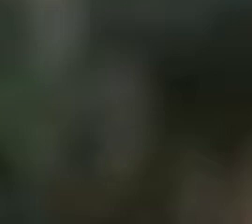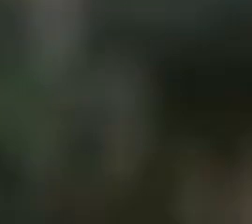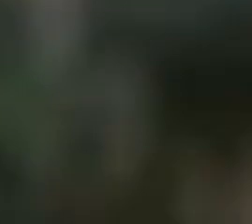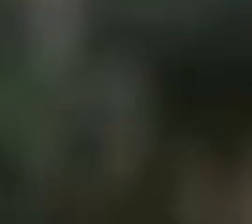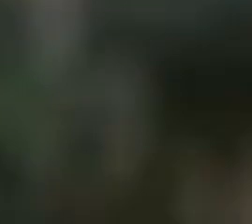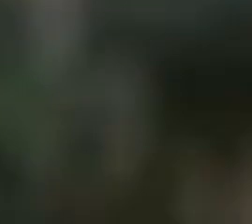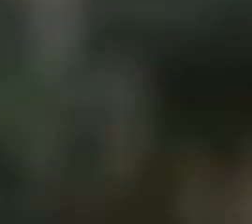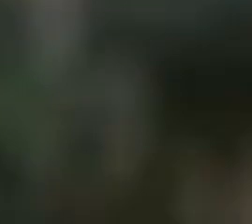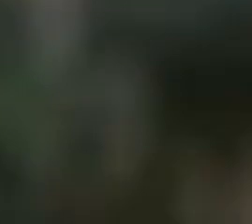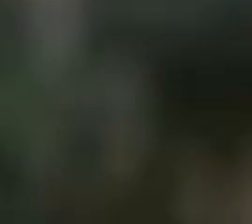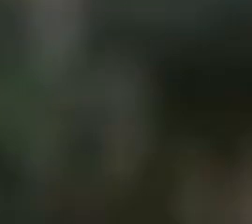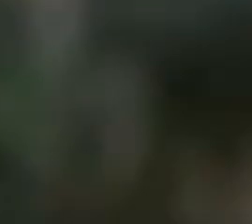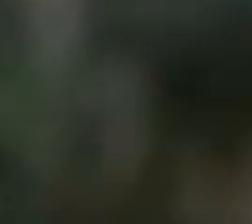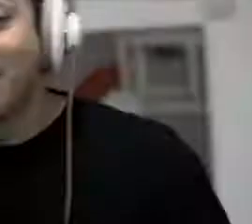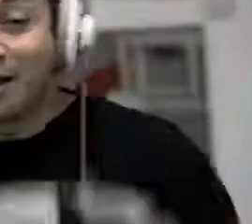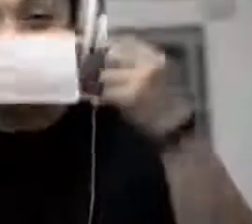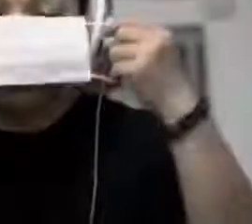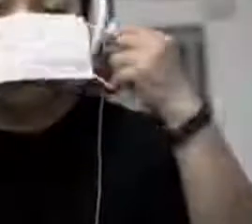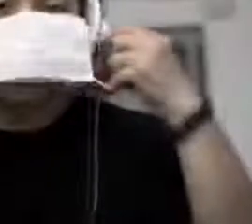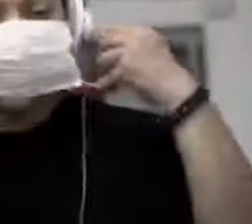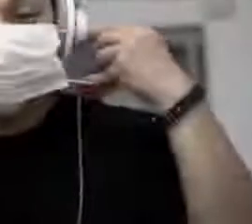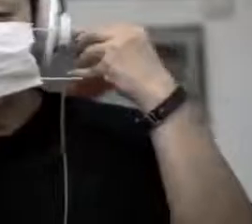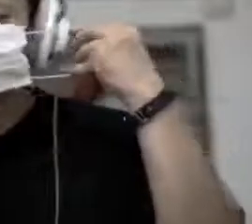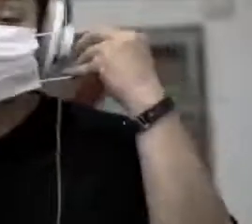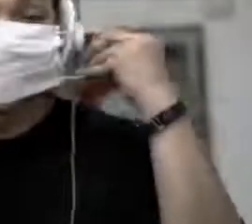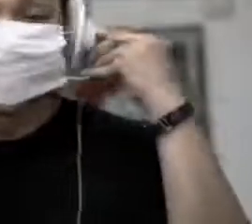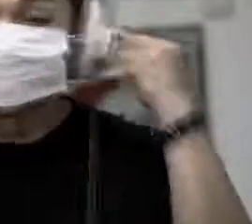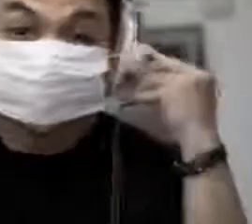Terima kasih.